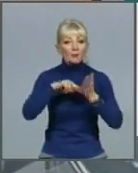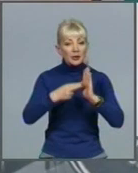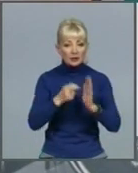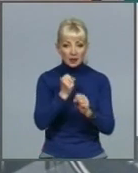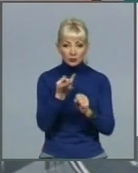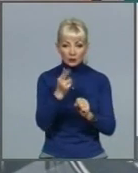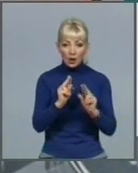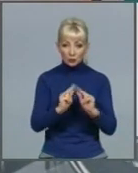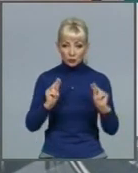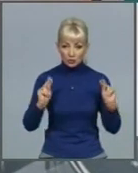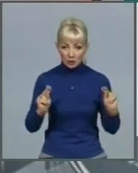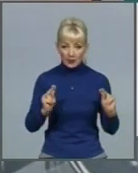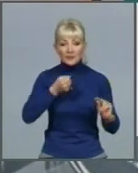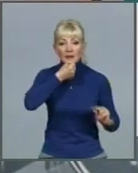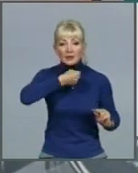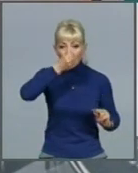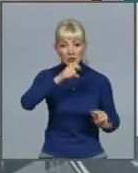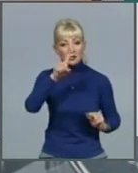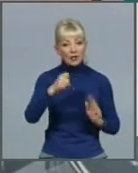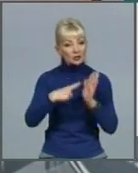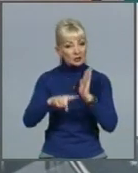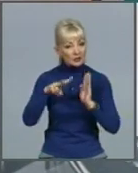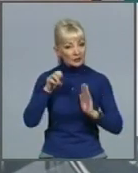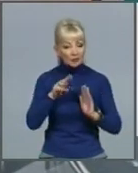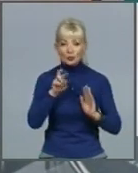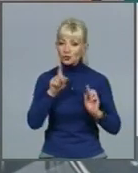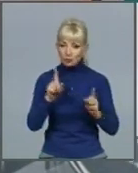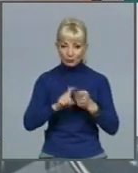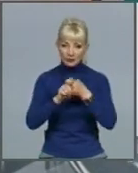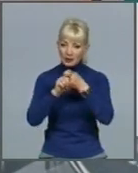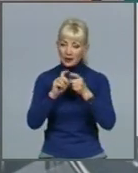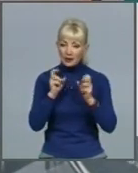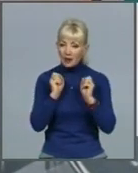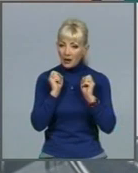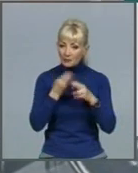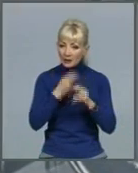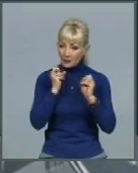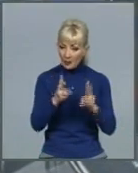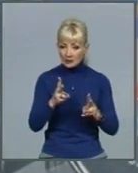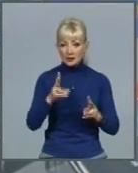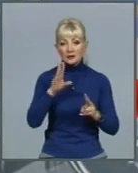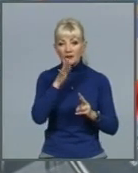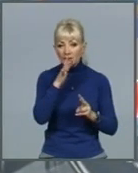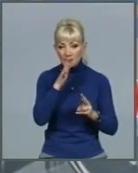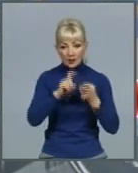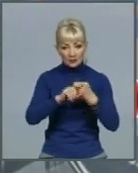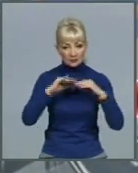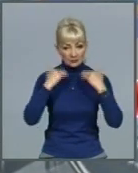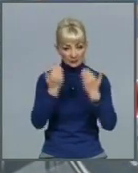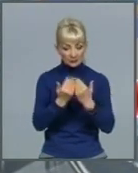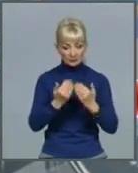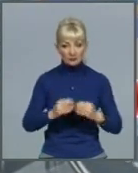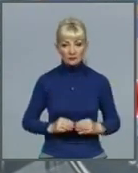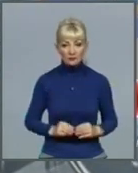старших за 60 років, щоб не наражати їх на небезпеку під час епідемії коронавірусу. Вчителі